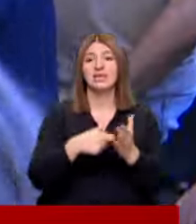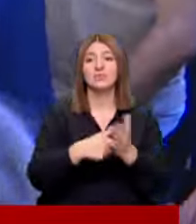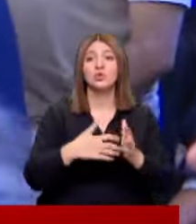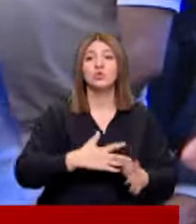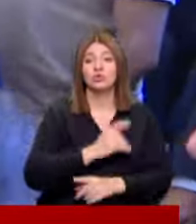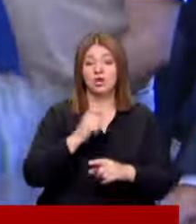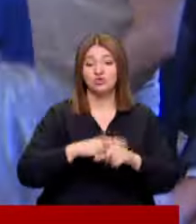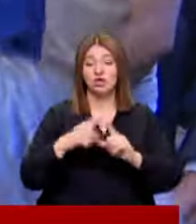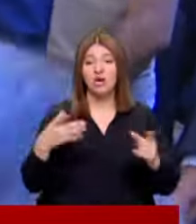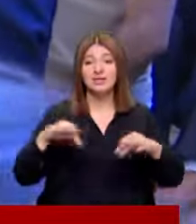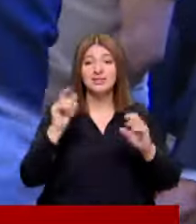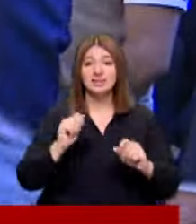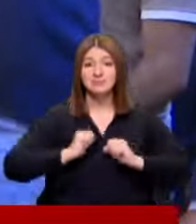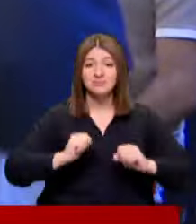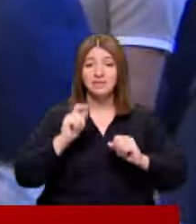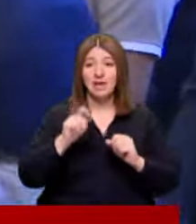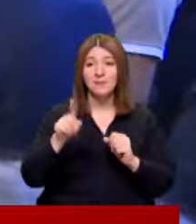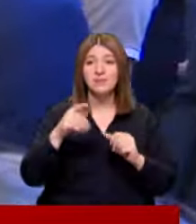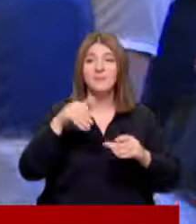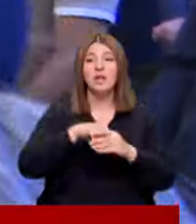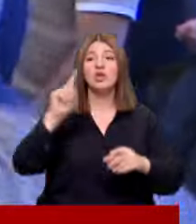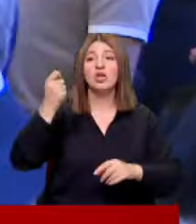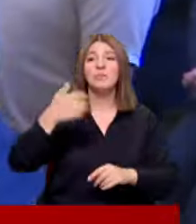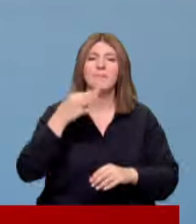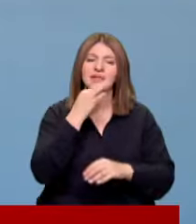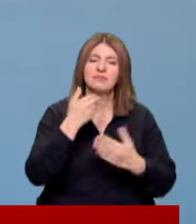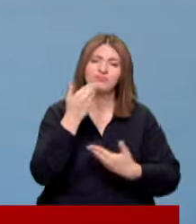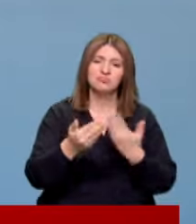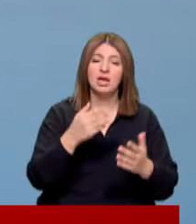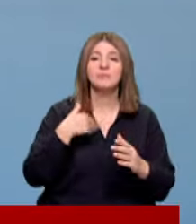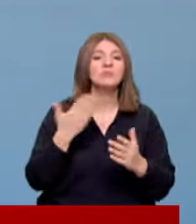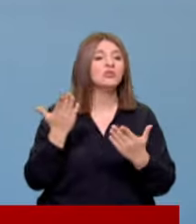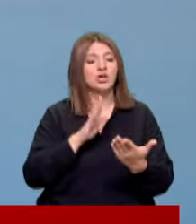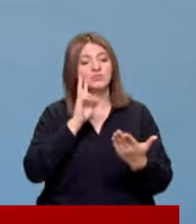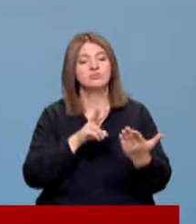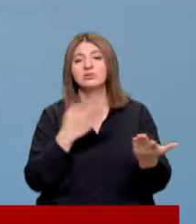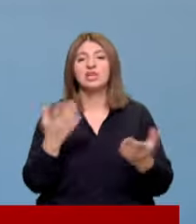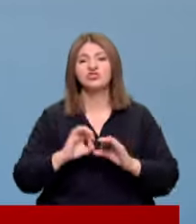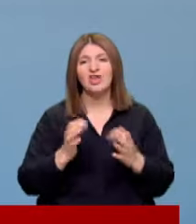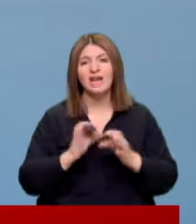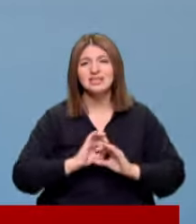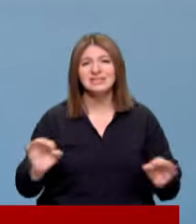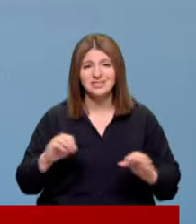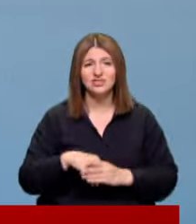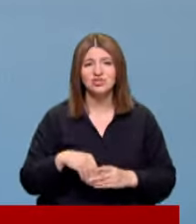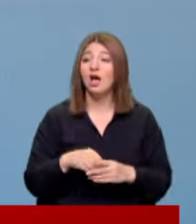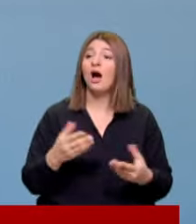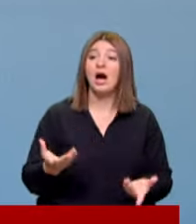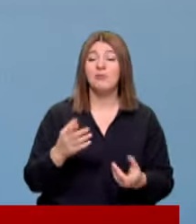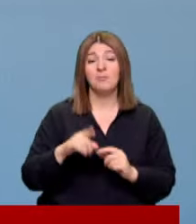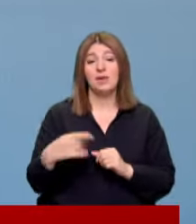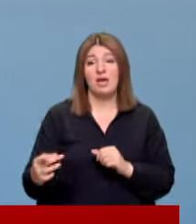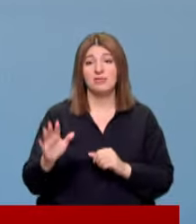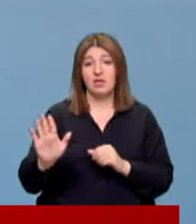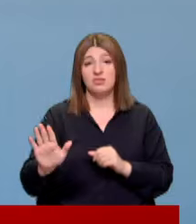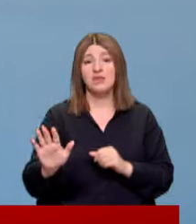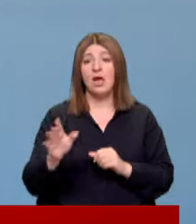kurultay sürecine hazırlanan parti yönetimine mesajları benzerdi Karşımızda çaresizce ama bir yandan